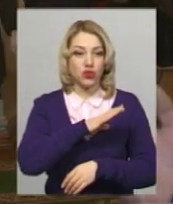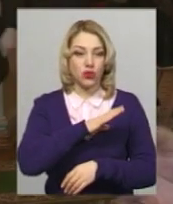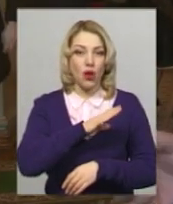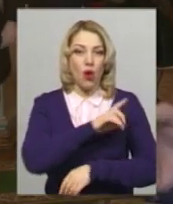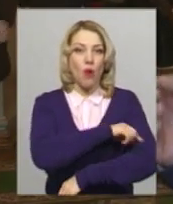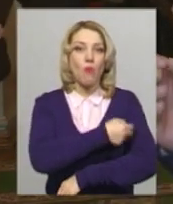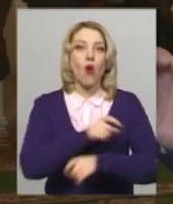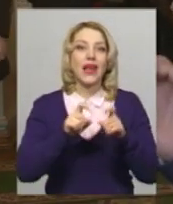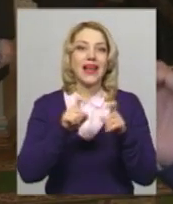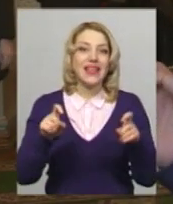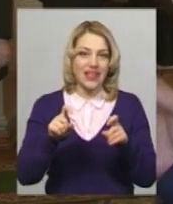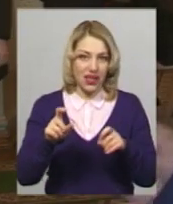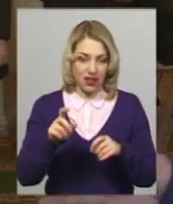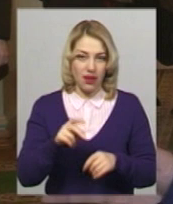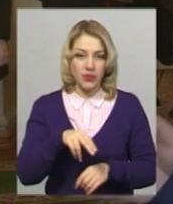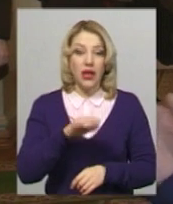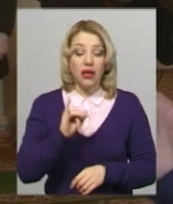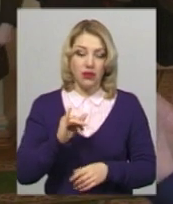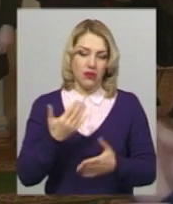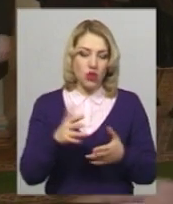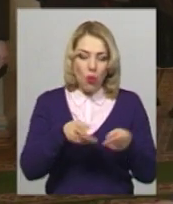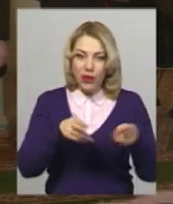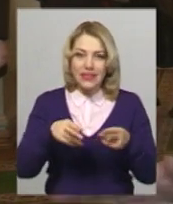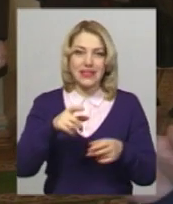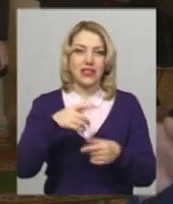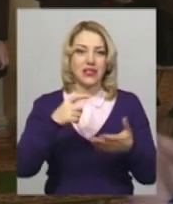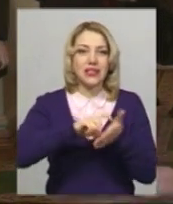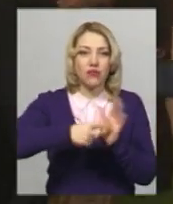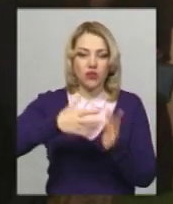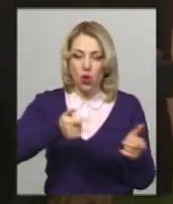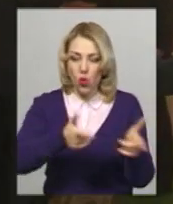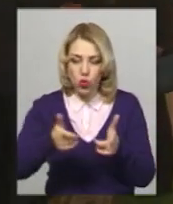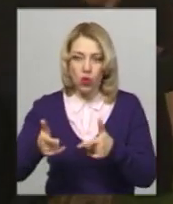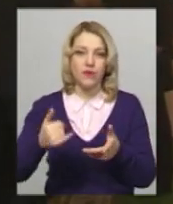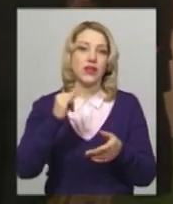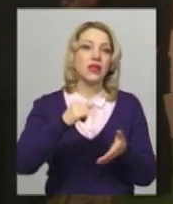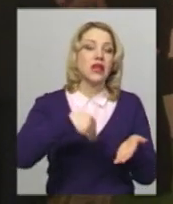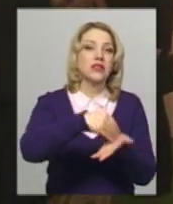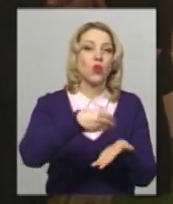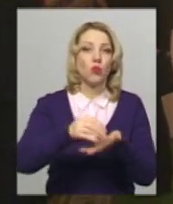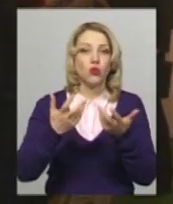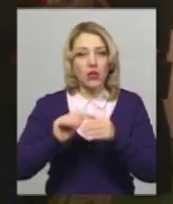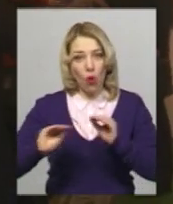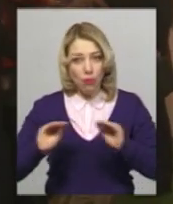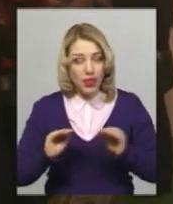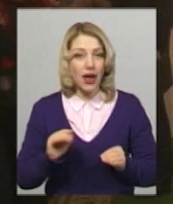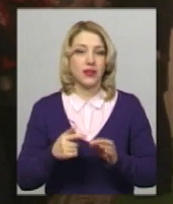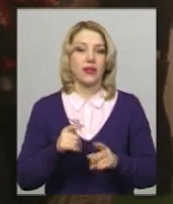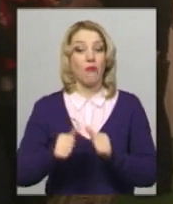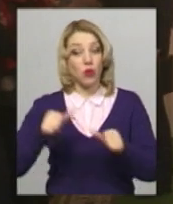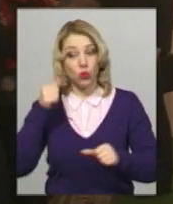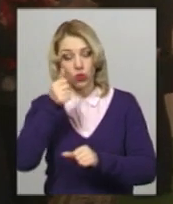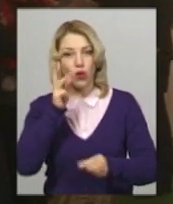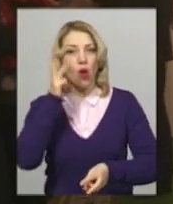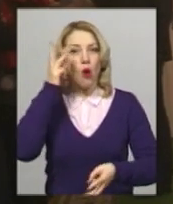поліклініці. Операційні вже майже готові, закуповується обладнання. В минулому році розпочали модернізацію